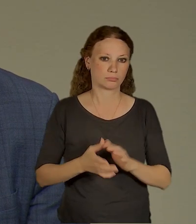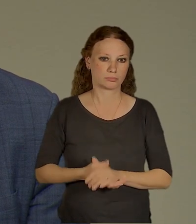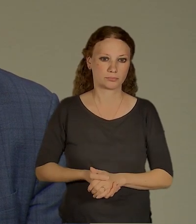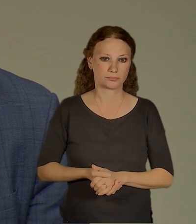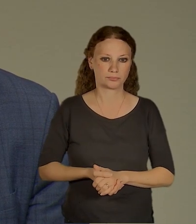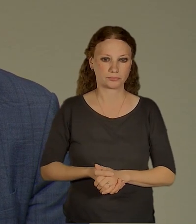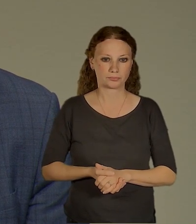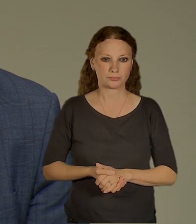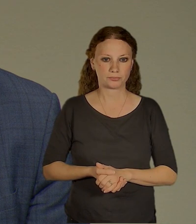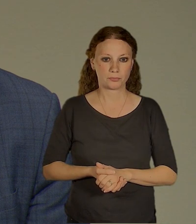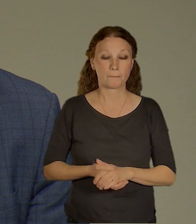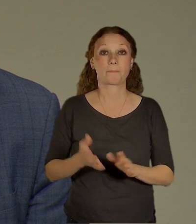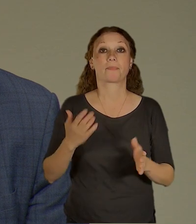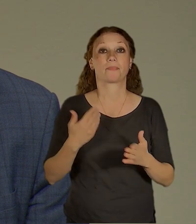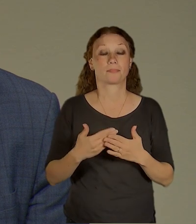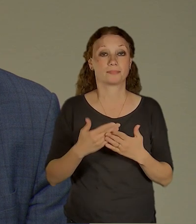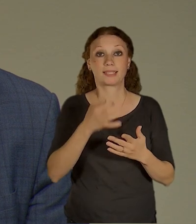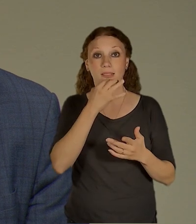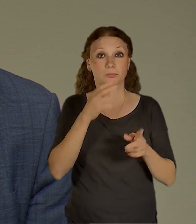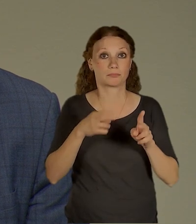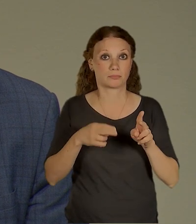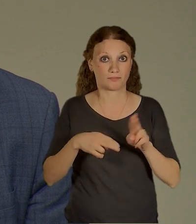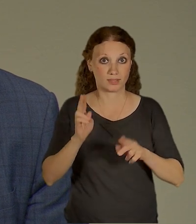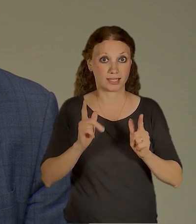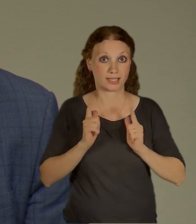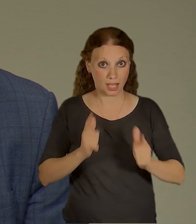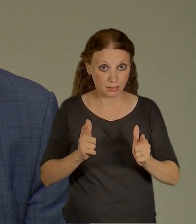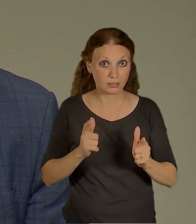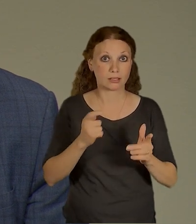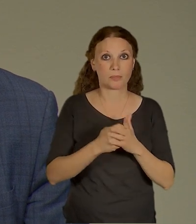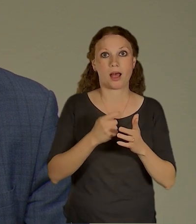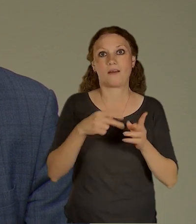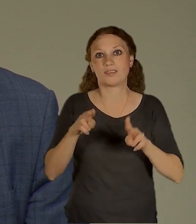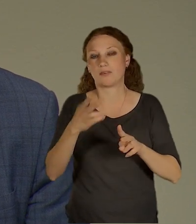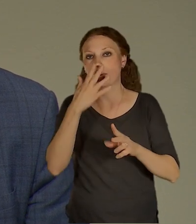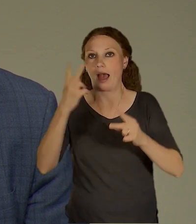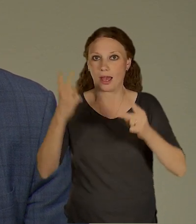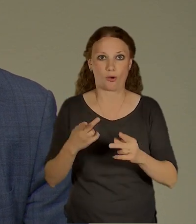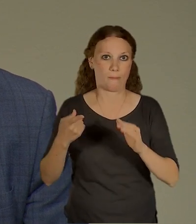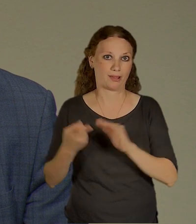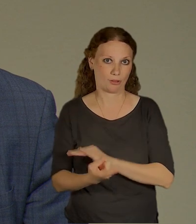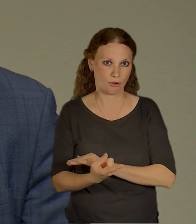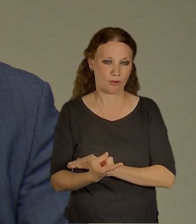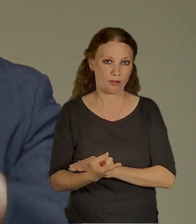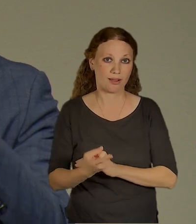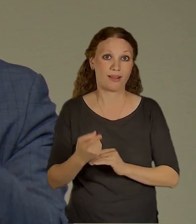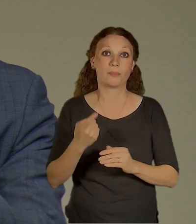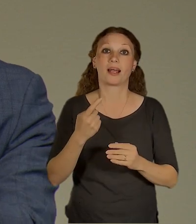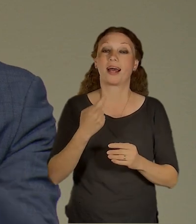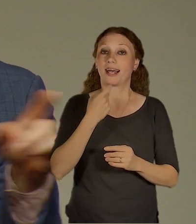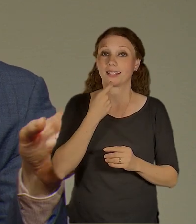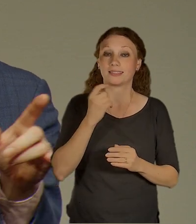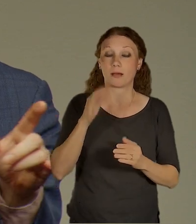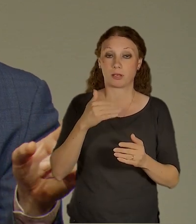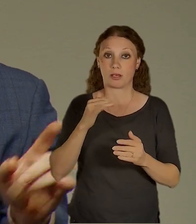To znamená, že čím víc stanic, tím víc metro, když bych to tak jako řekl. Takže my třeba chceme, aby z každého toho